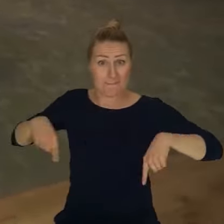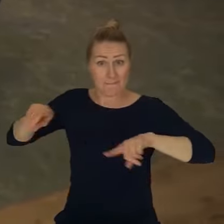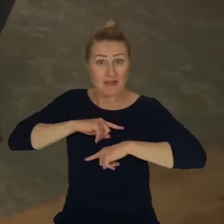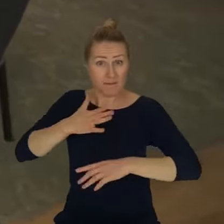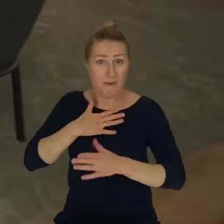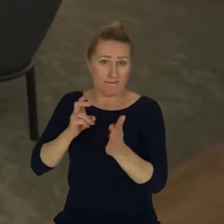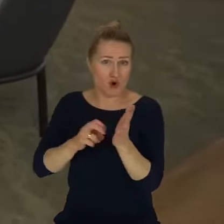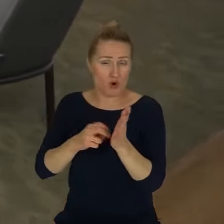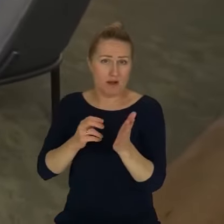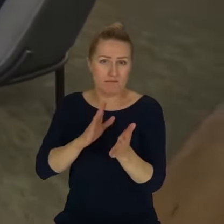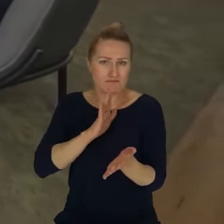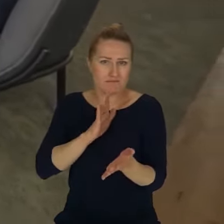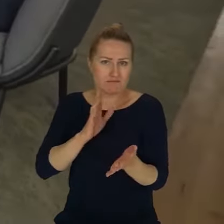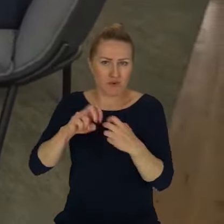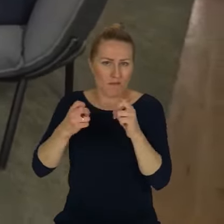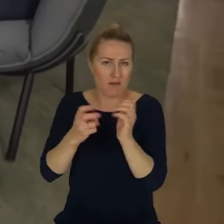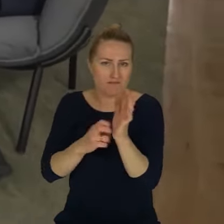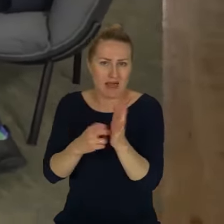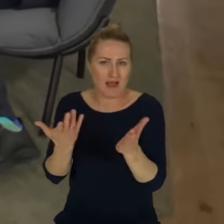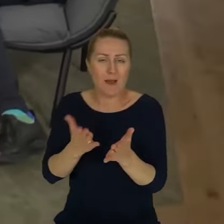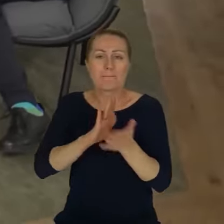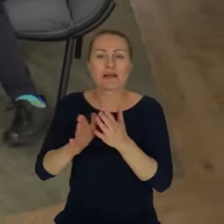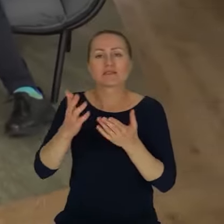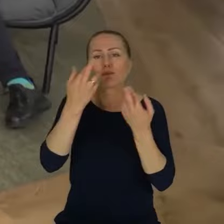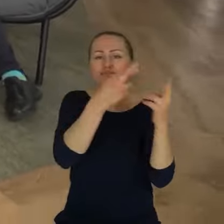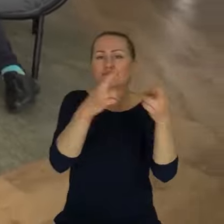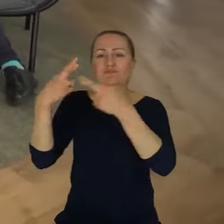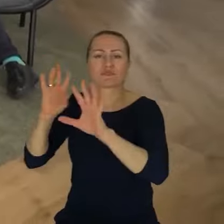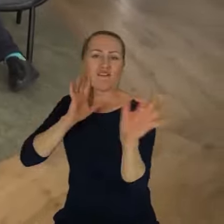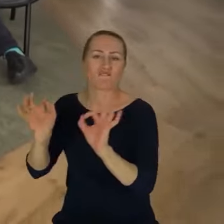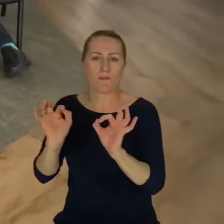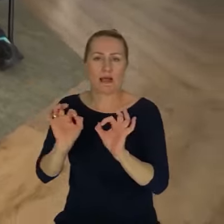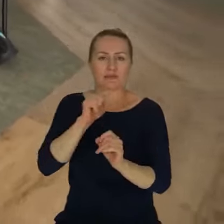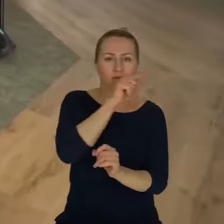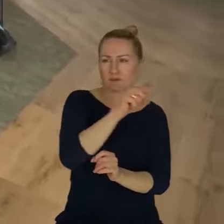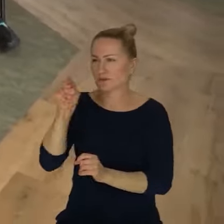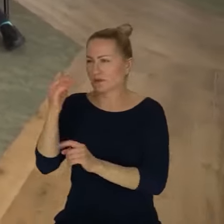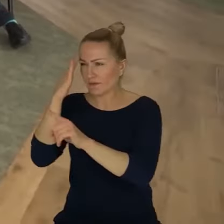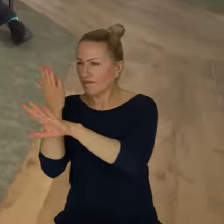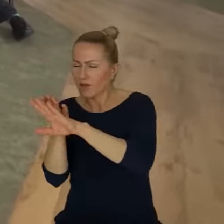po prostu rozróżnianiem źródeł informacji właśnie z tego, żeby rozpoznawać taką dezinformację, żeby sobie radzić w świecie